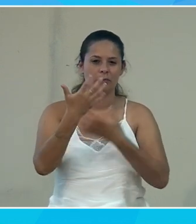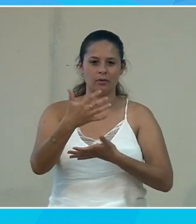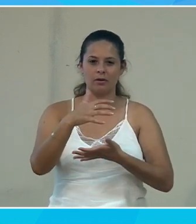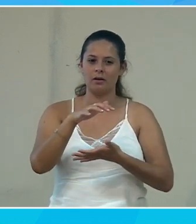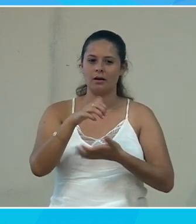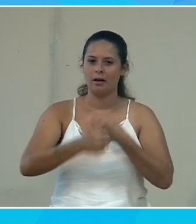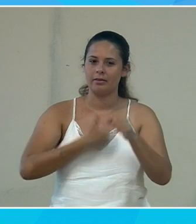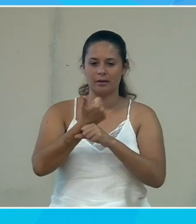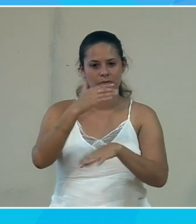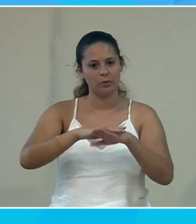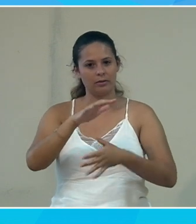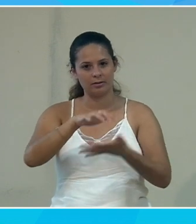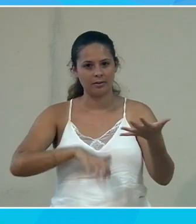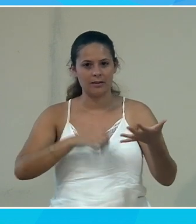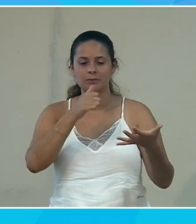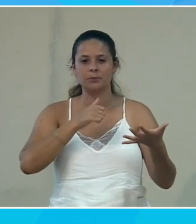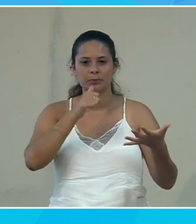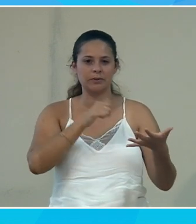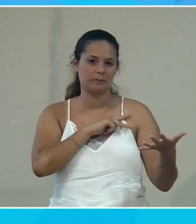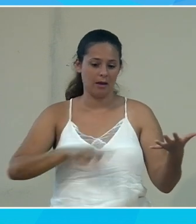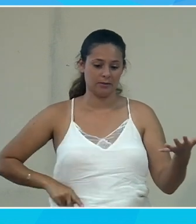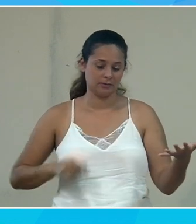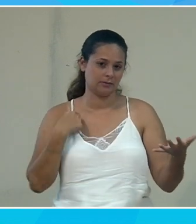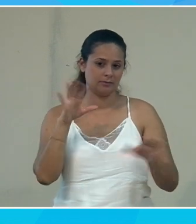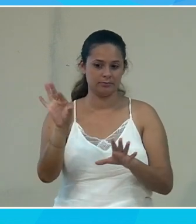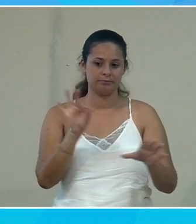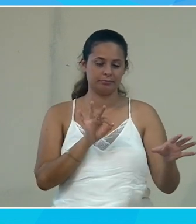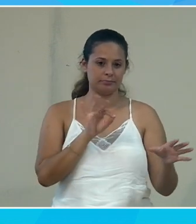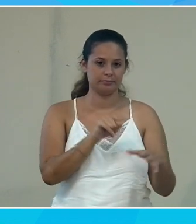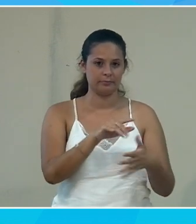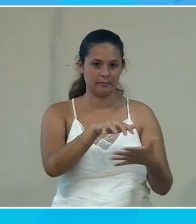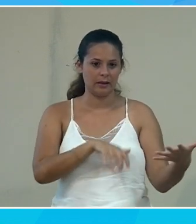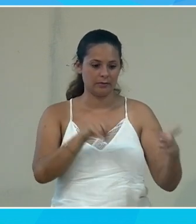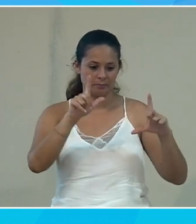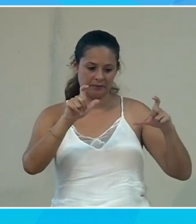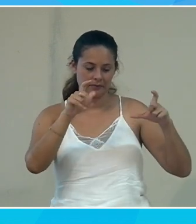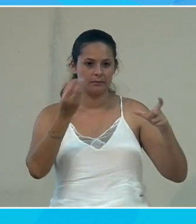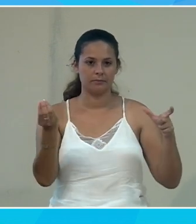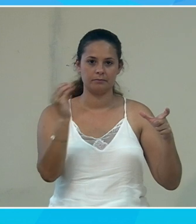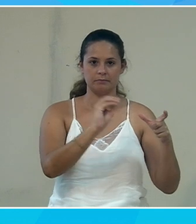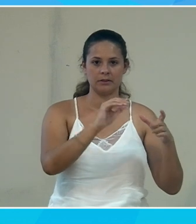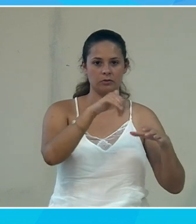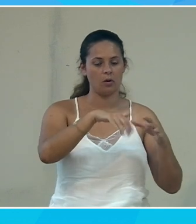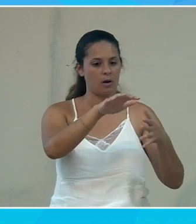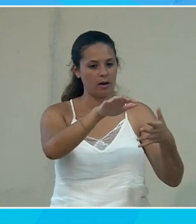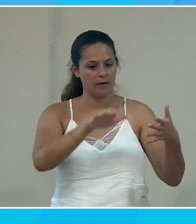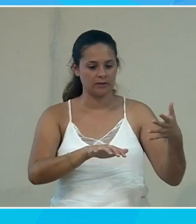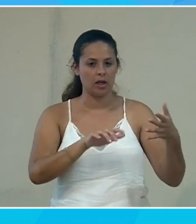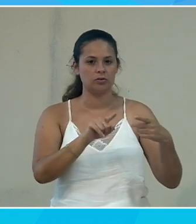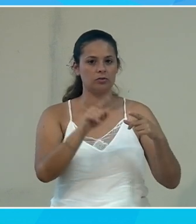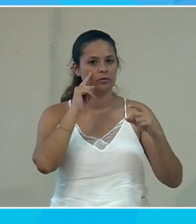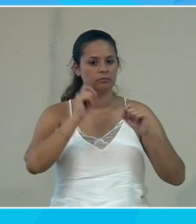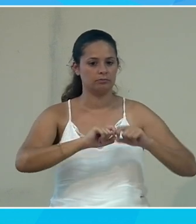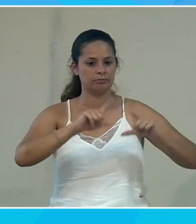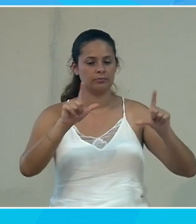textes du Petit Prince donc j'ai pris une photo en fait de ce texte je vais aller dans le menu affichage et je vais ouvrir un